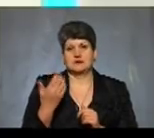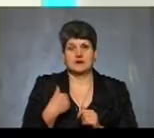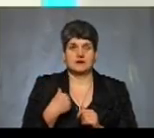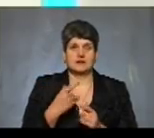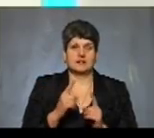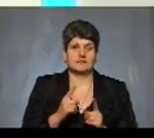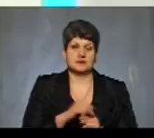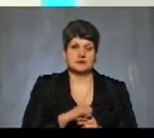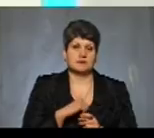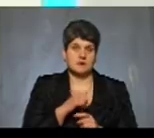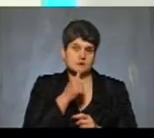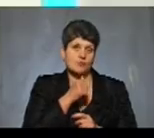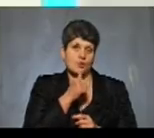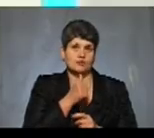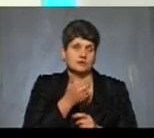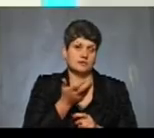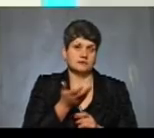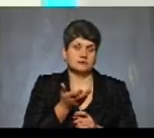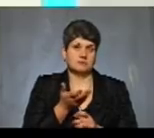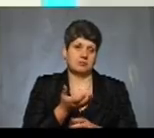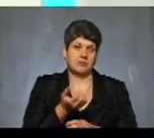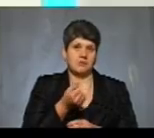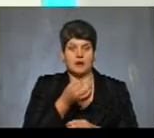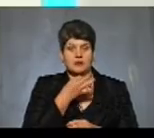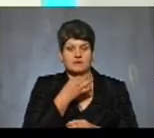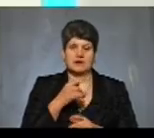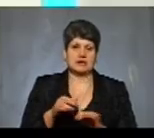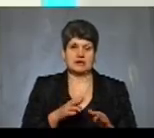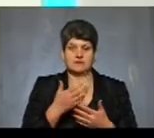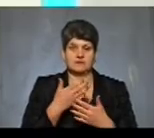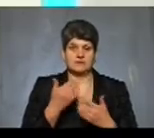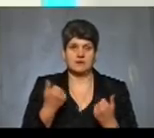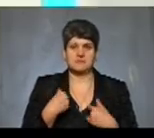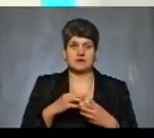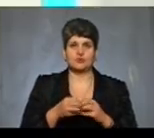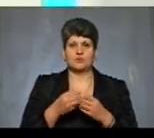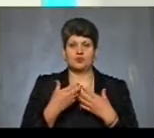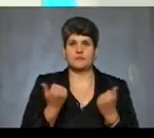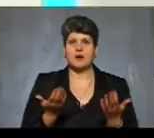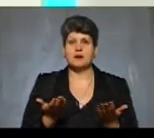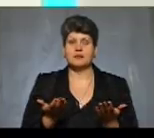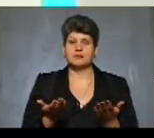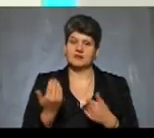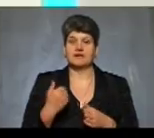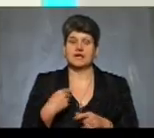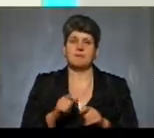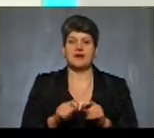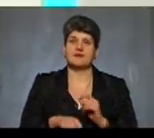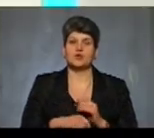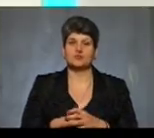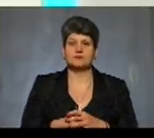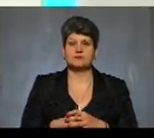спробувала, тому що розумію, приймаю ліки, вони недієві, мені немає результату, так? І давайте я їх перевірю.